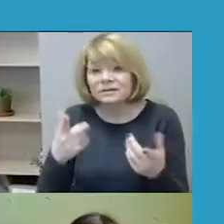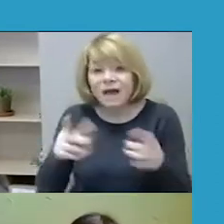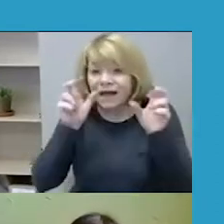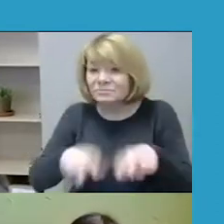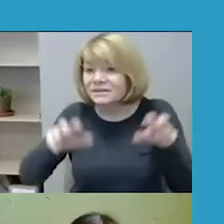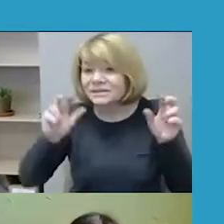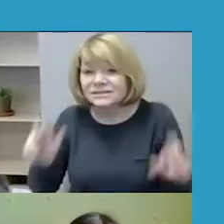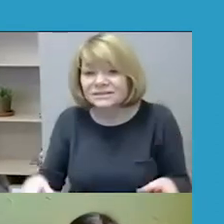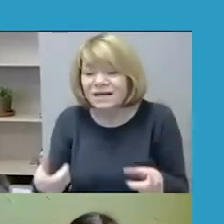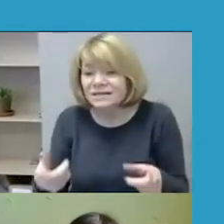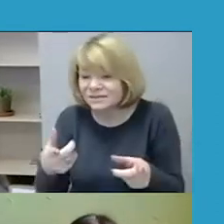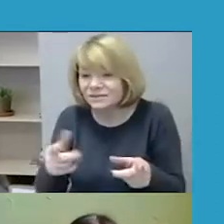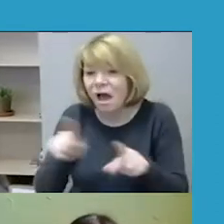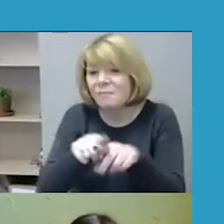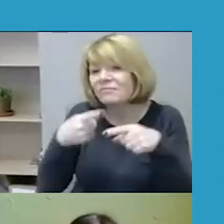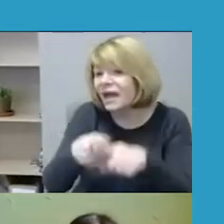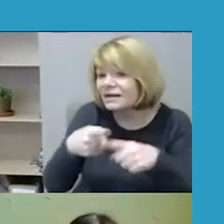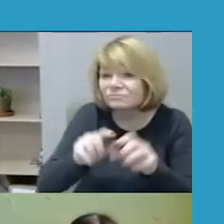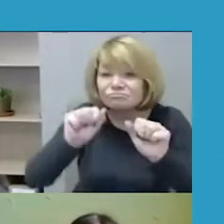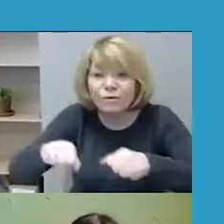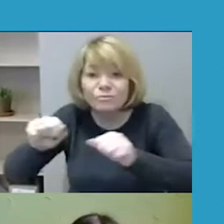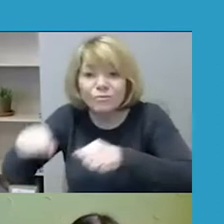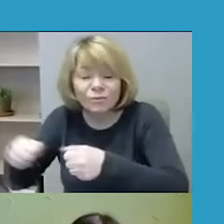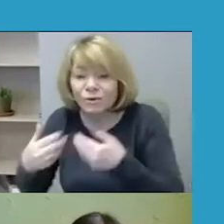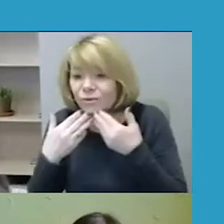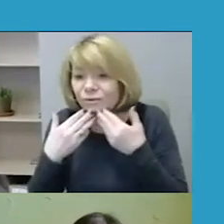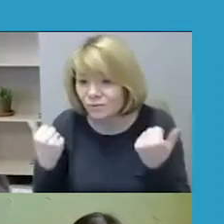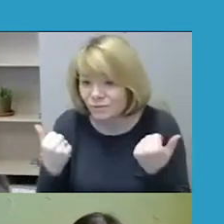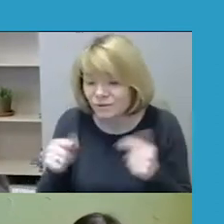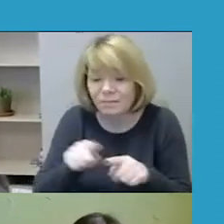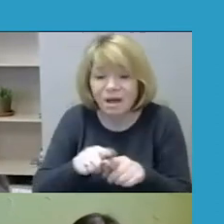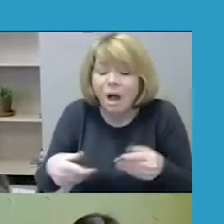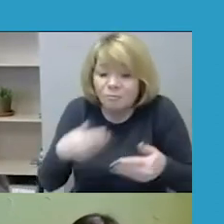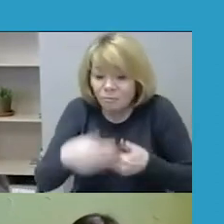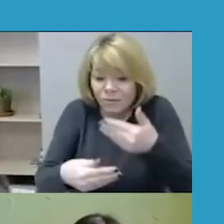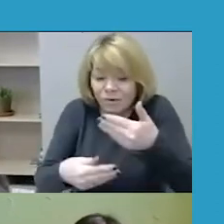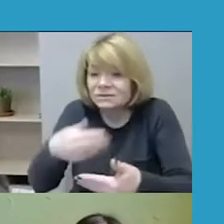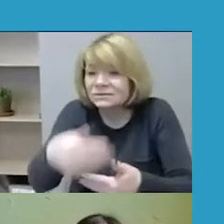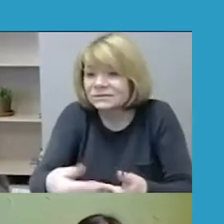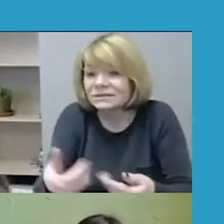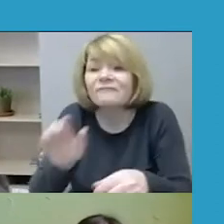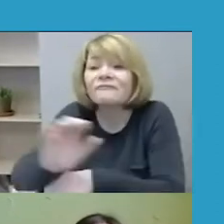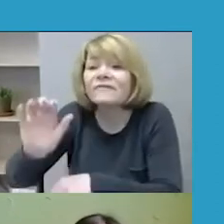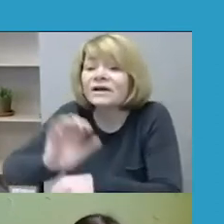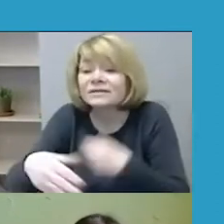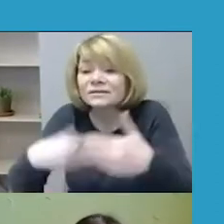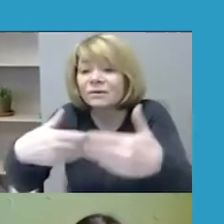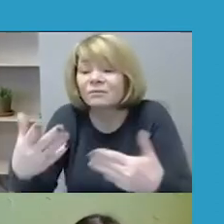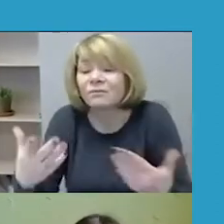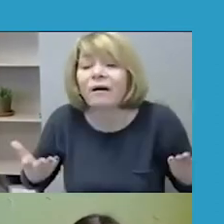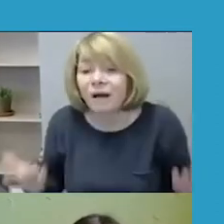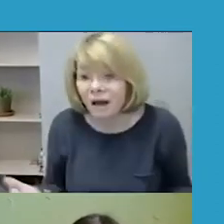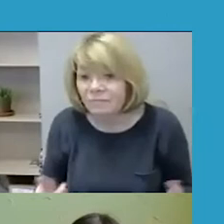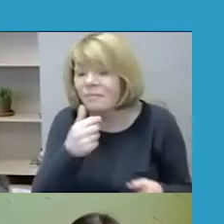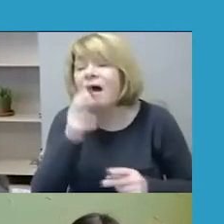tokių pačių techninių galimybių ir procesinių galimybių vykdant tyrimus ir ieškant,